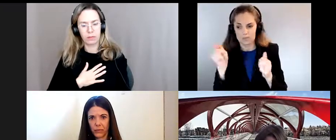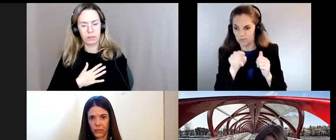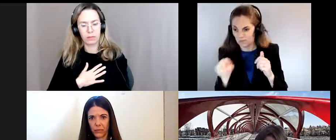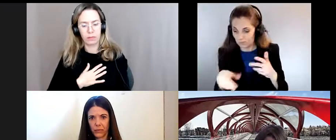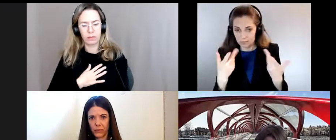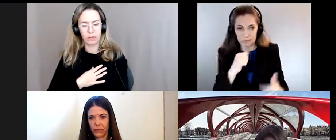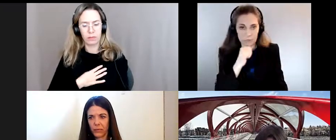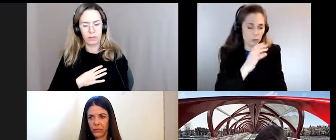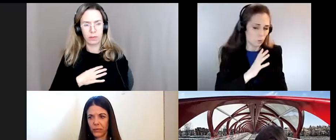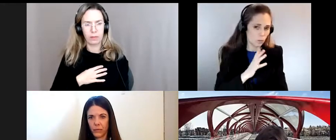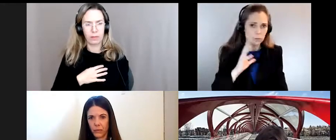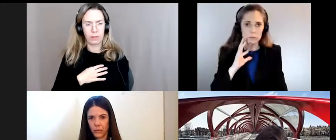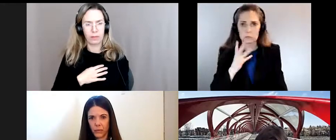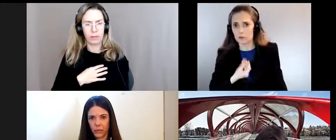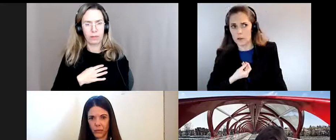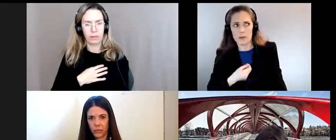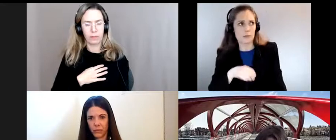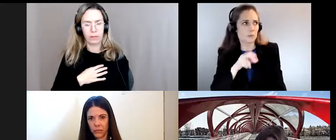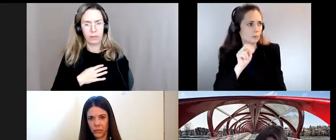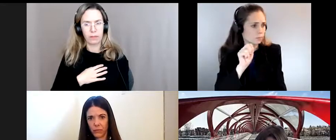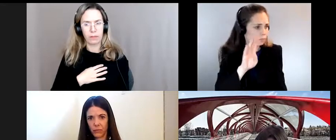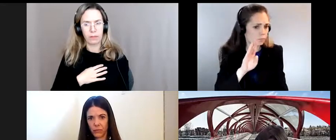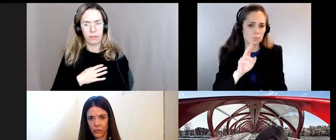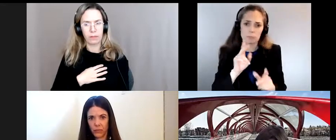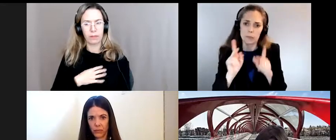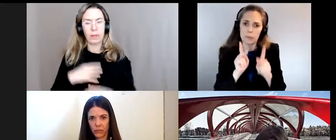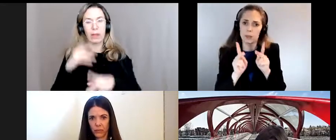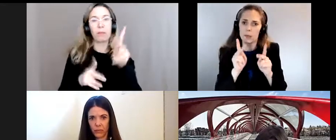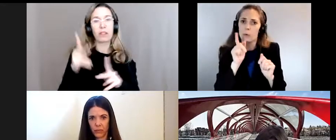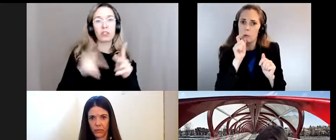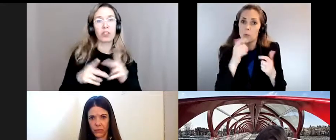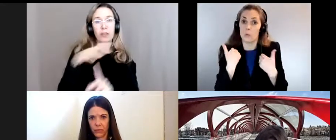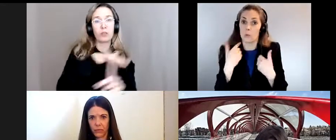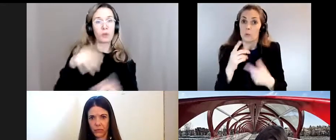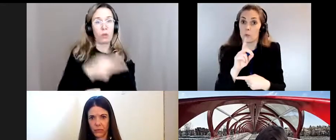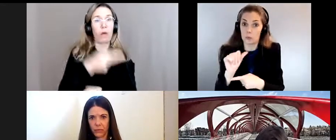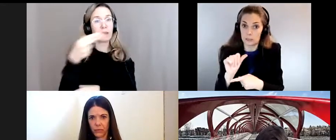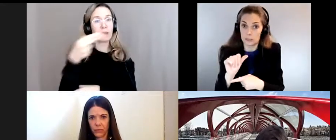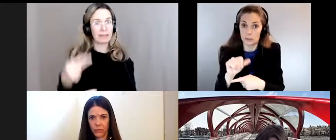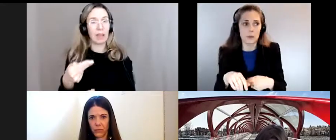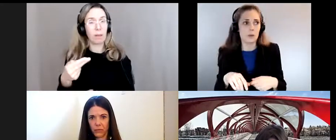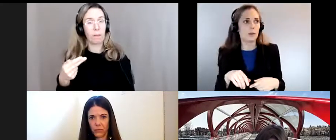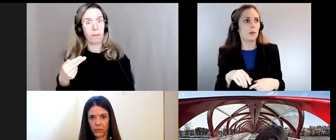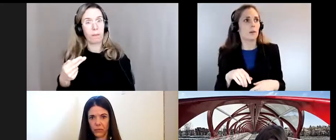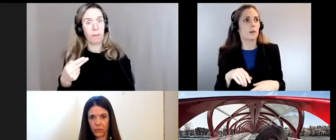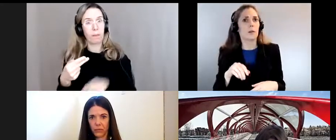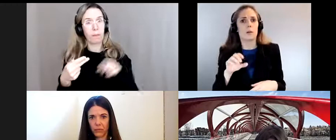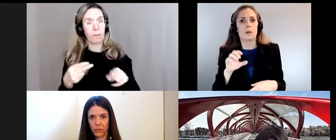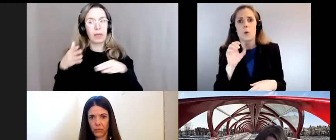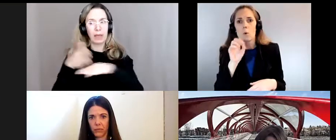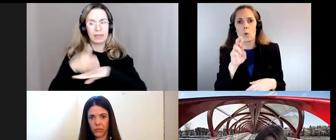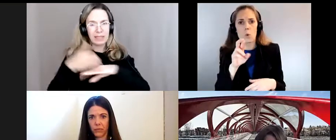le rappel des personnes en situation de handicap donc d